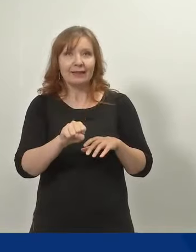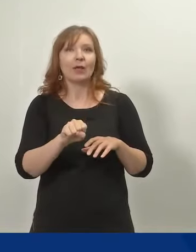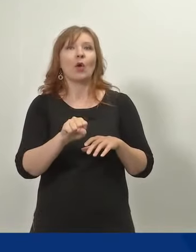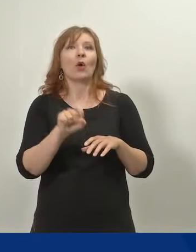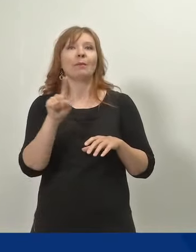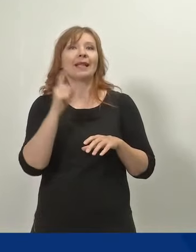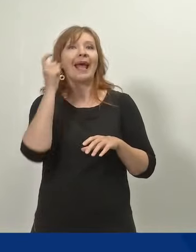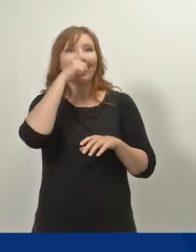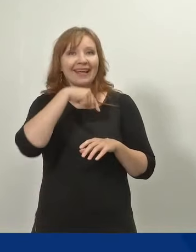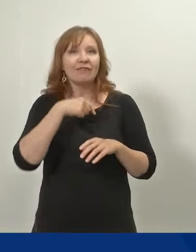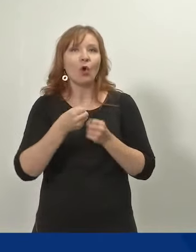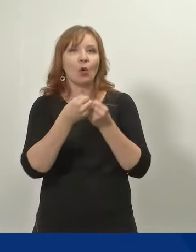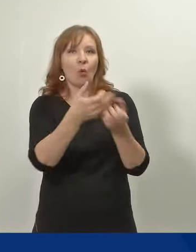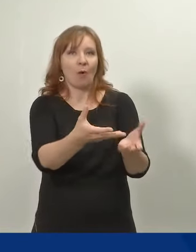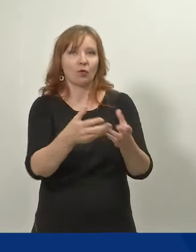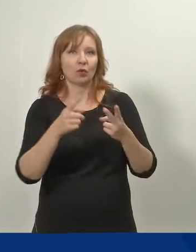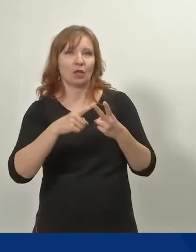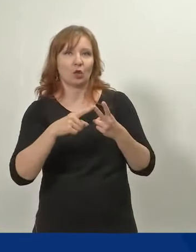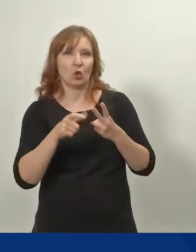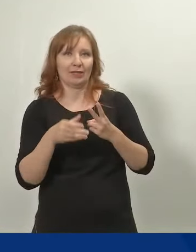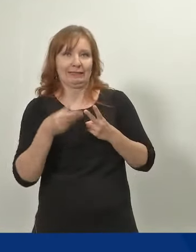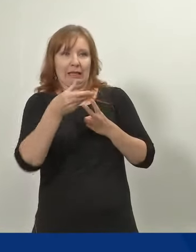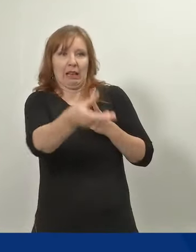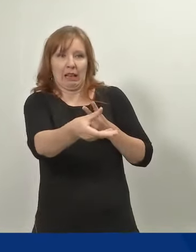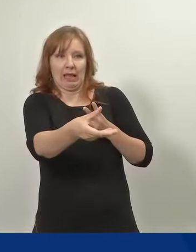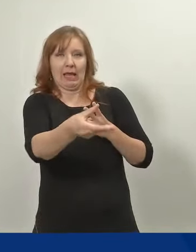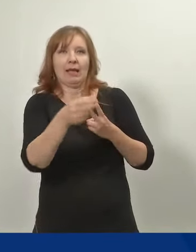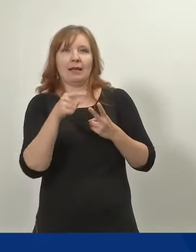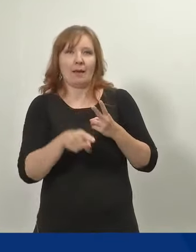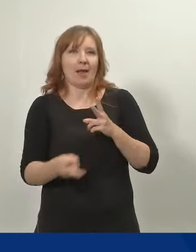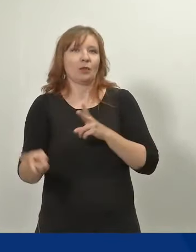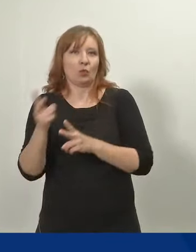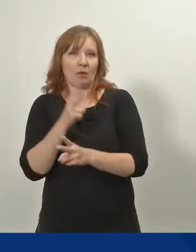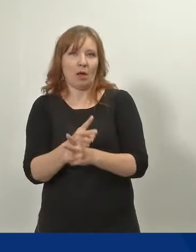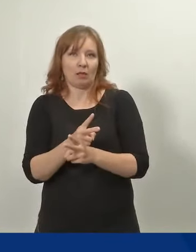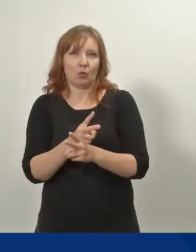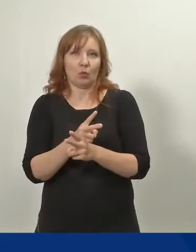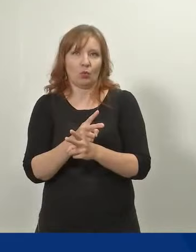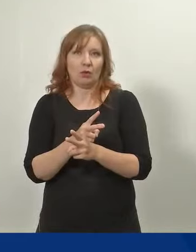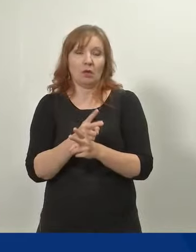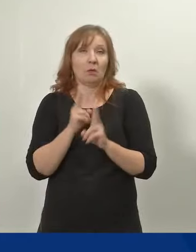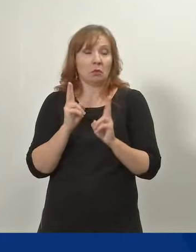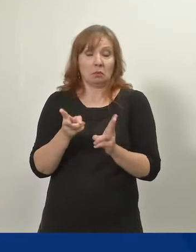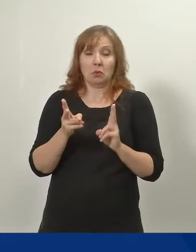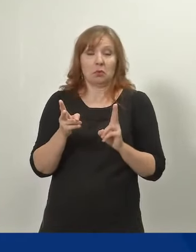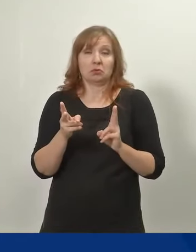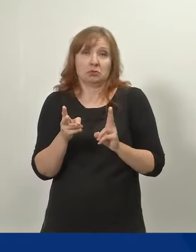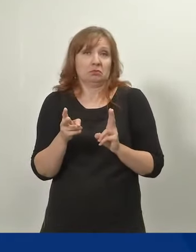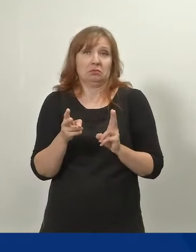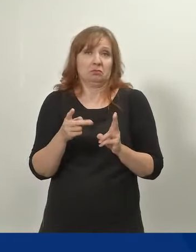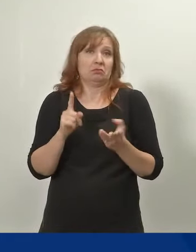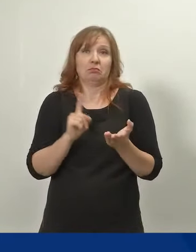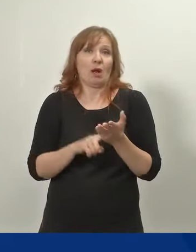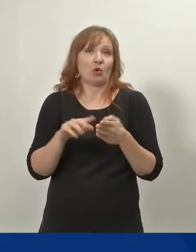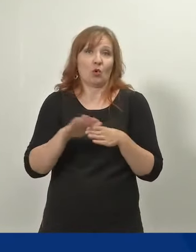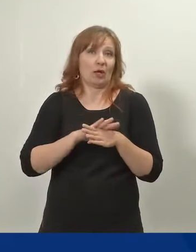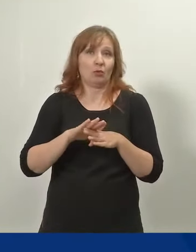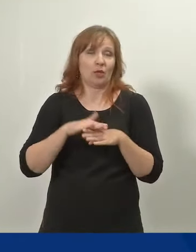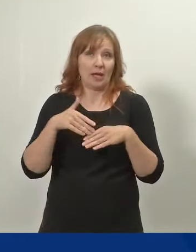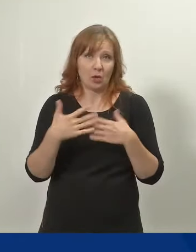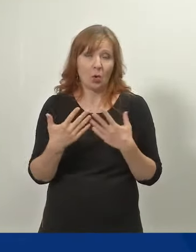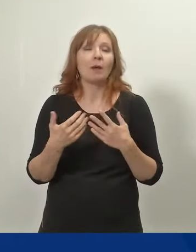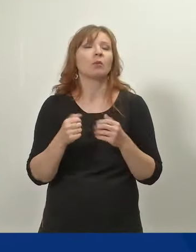merkittävä muutos, mutta tietenkään niitäkään ei ole pakko käyttää, ellei näin halua, mutta siihen voimakkaasti